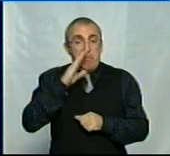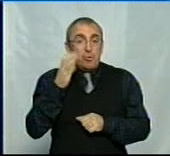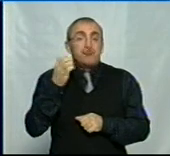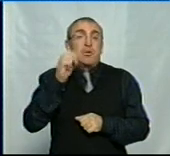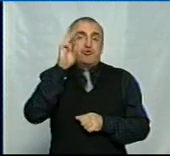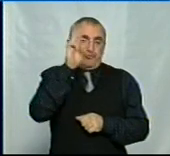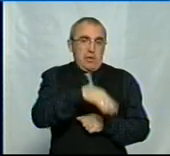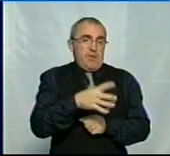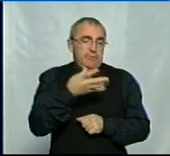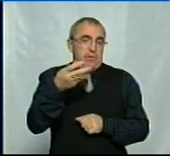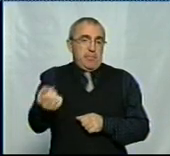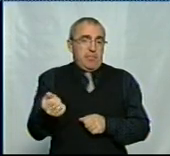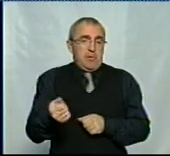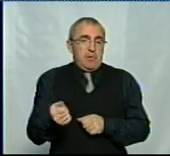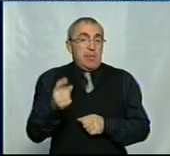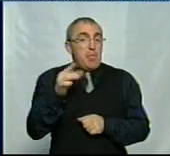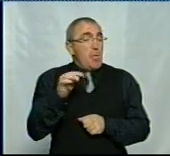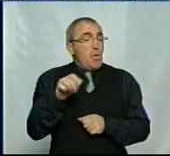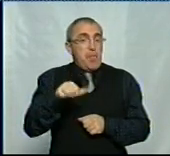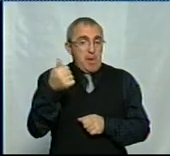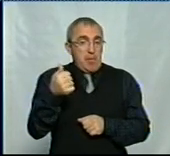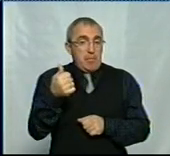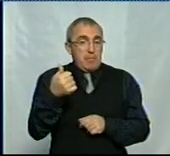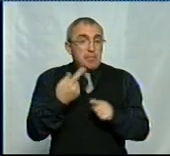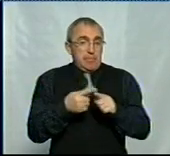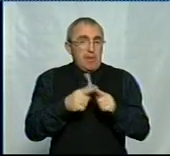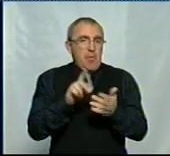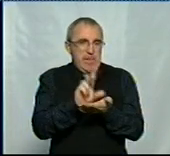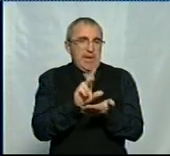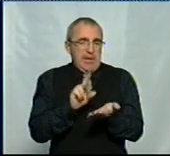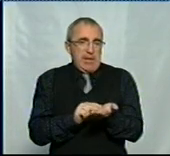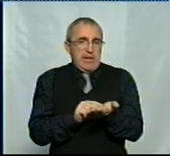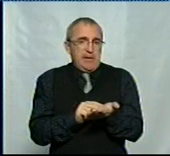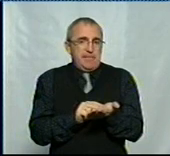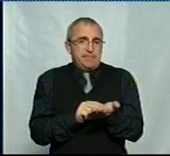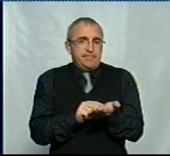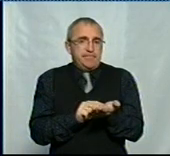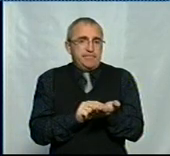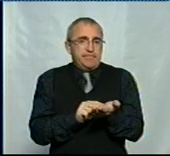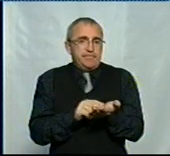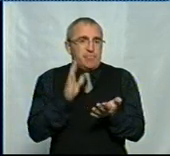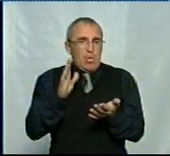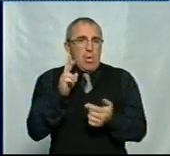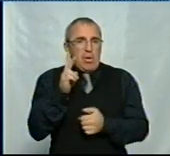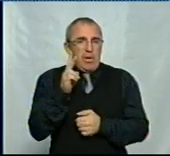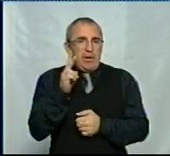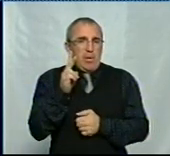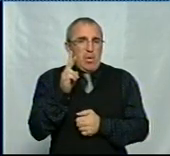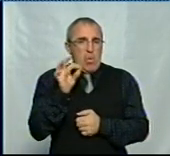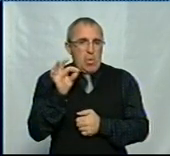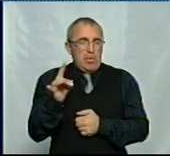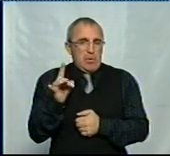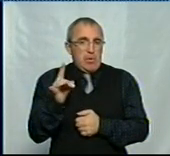штраф заплатили. Це, по-перше, такий приклад вам. Це лише з приводу кору. А